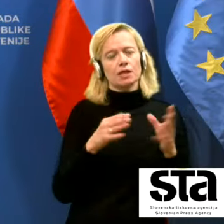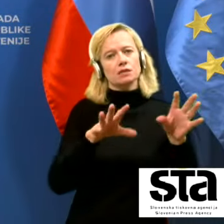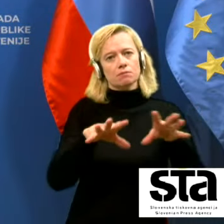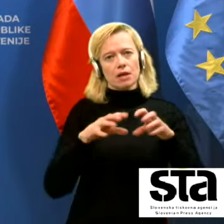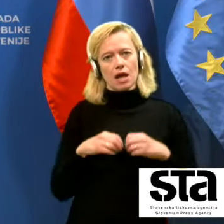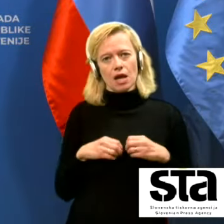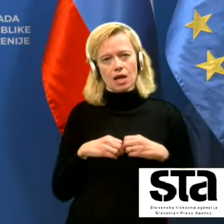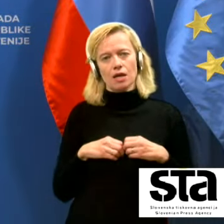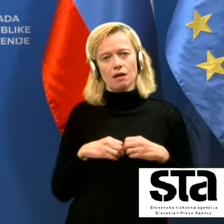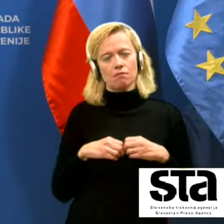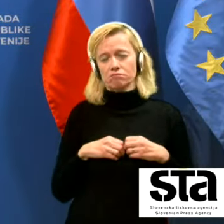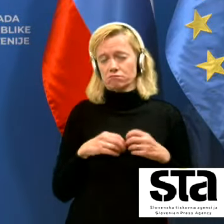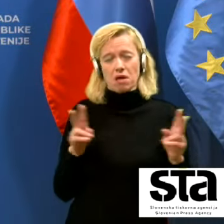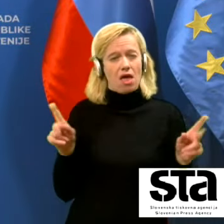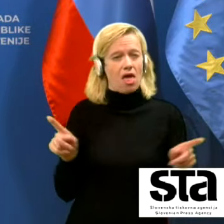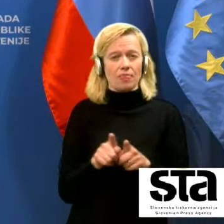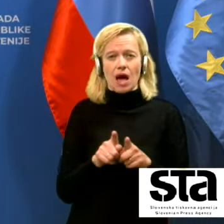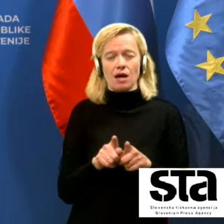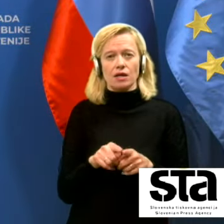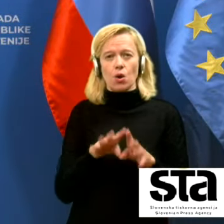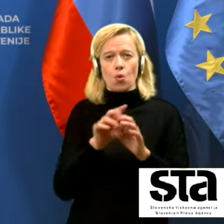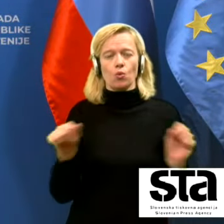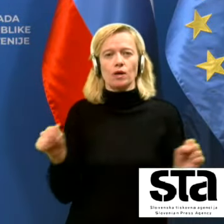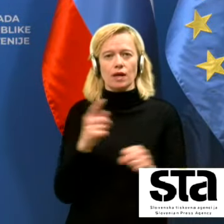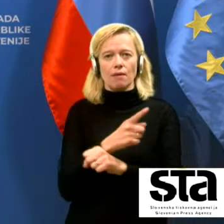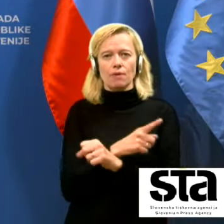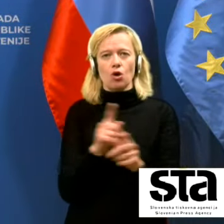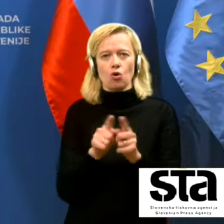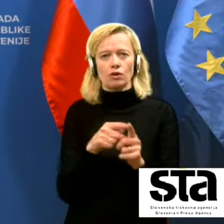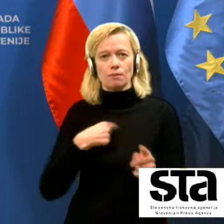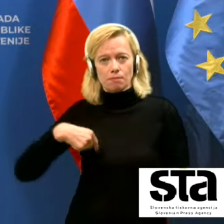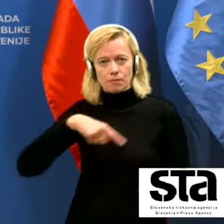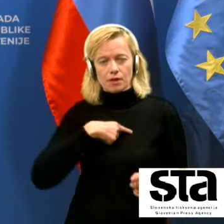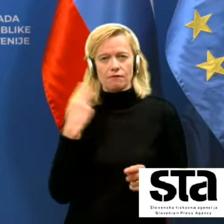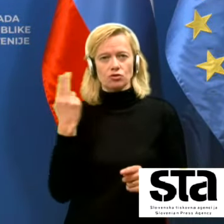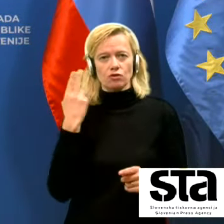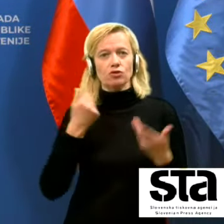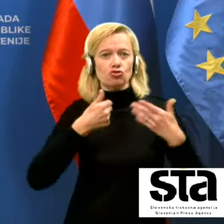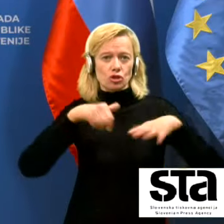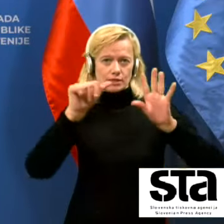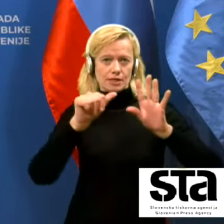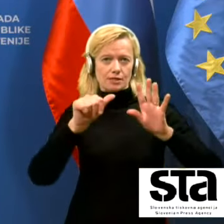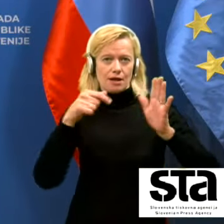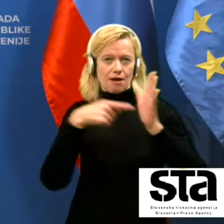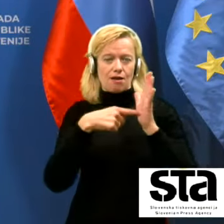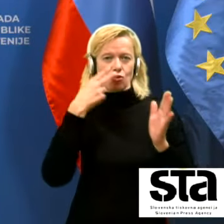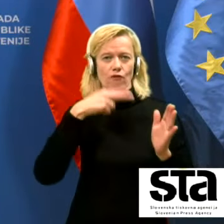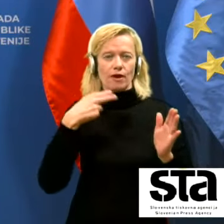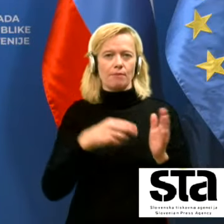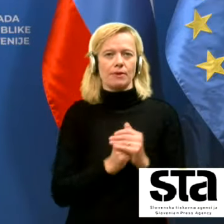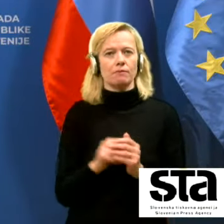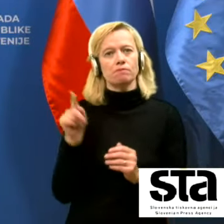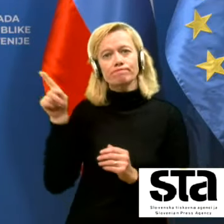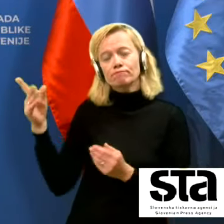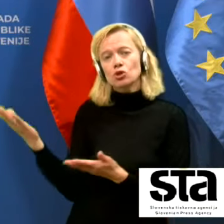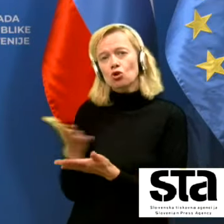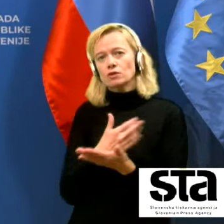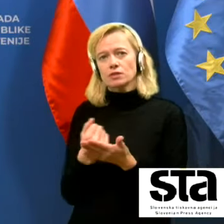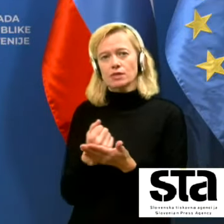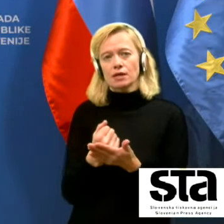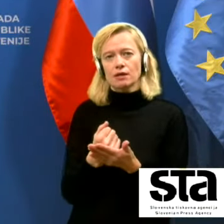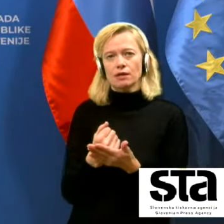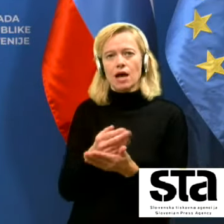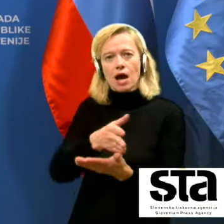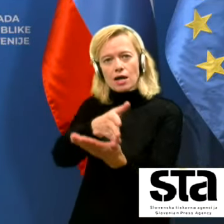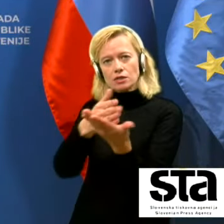praktično enake ukrepe, kot smo jih mi v Sloveniji 16. novembra, dosegli praktično